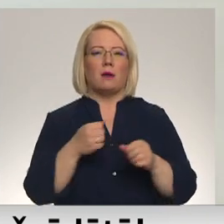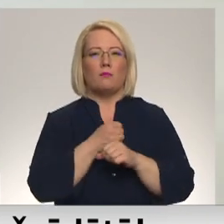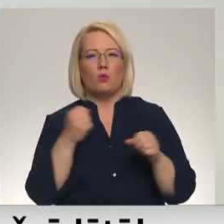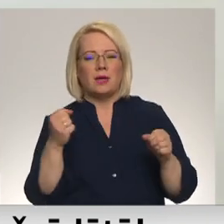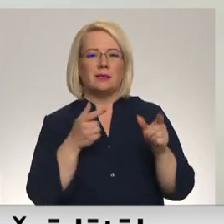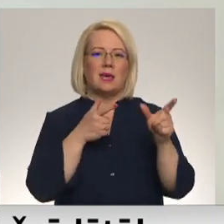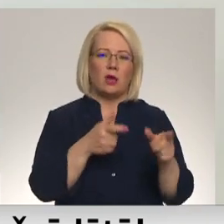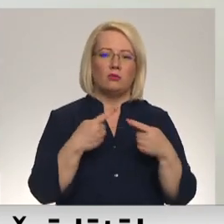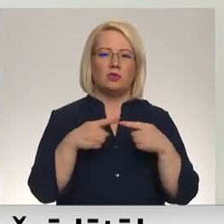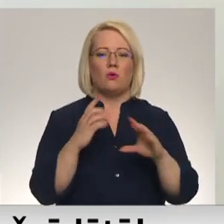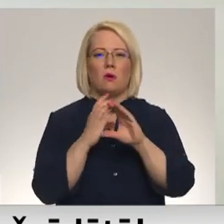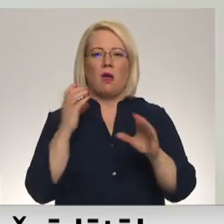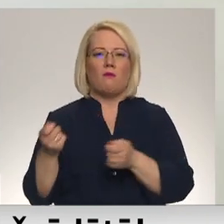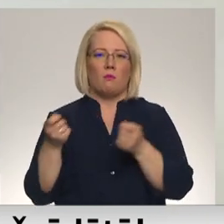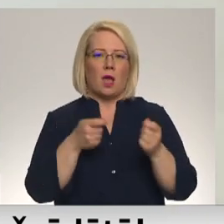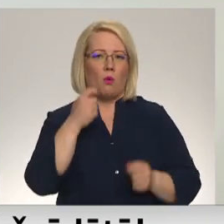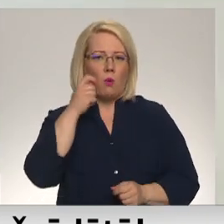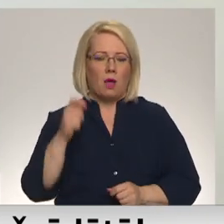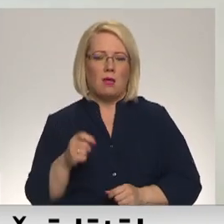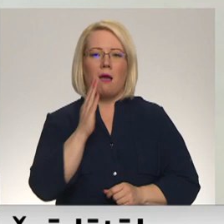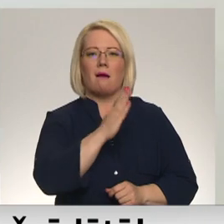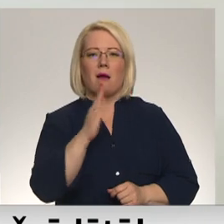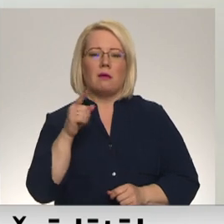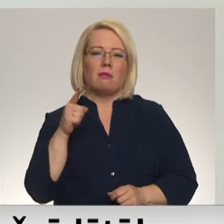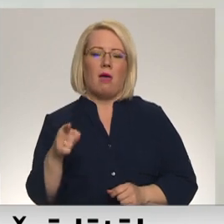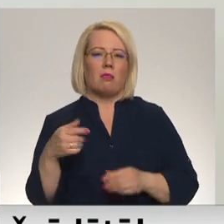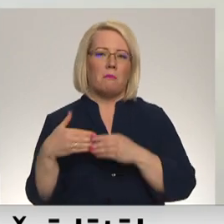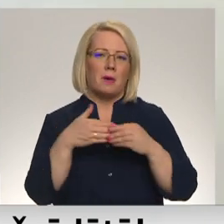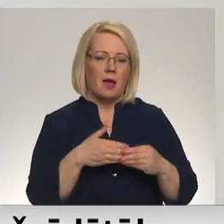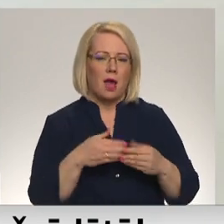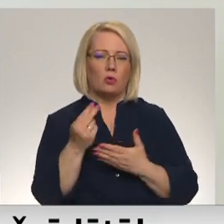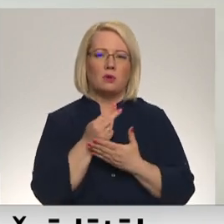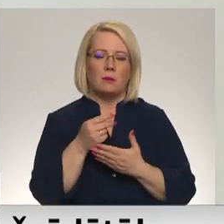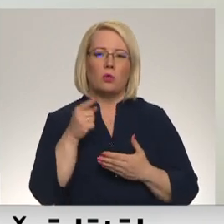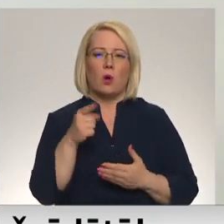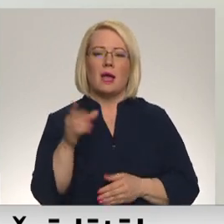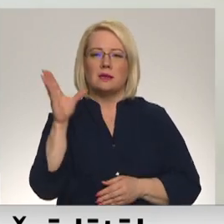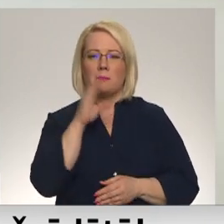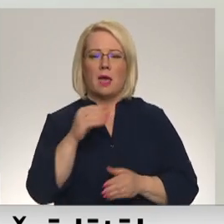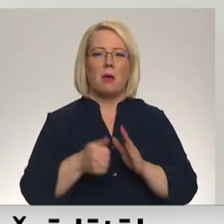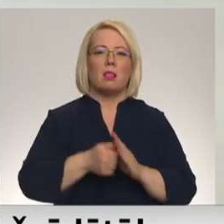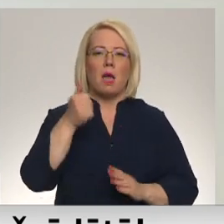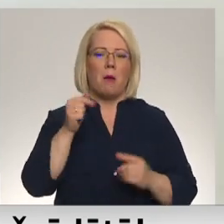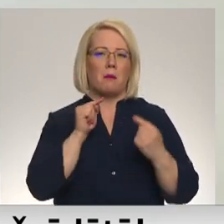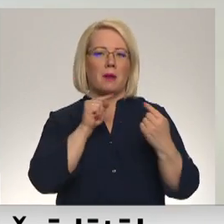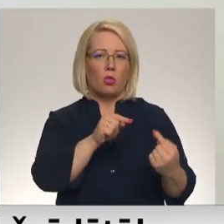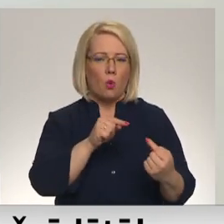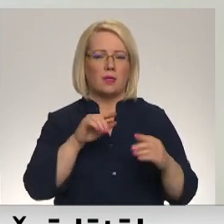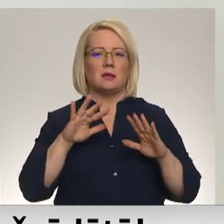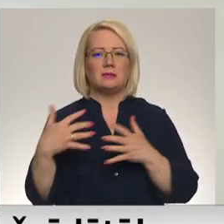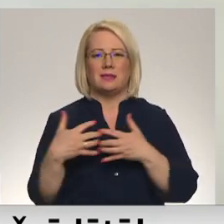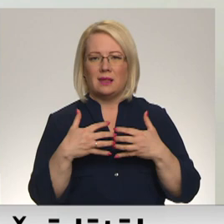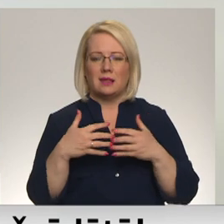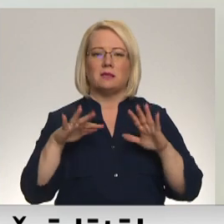svarīgu kravu piegādu Ukraiņai. Katra šāda piegāda nozīmē ne tikai to, ka spējama labāk pretoties Krievijas agresijai, bet arī to,